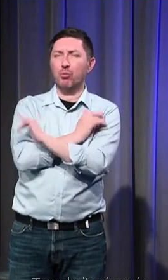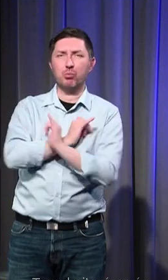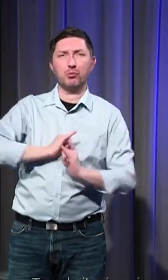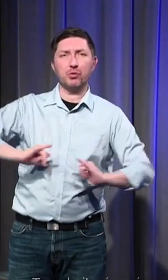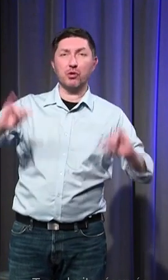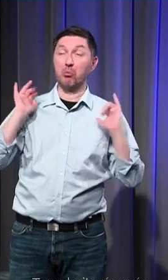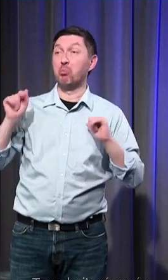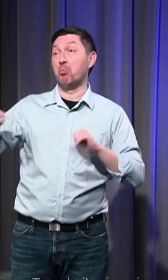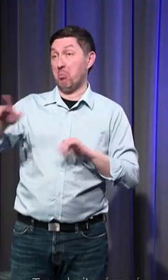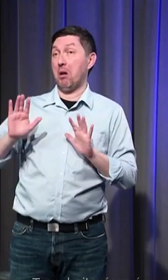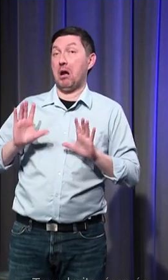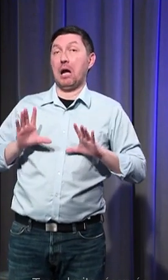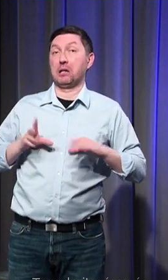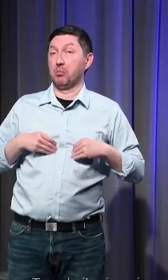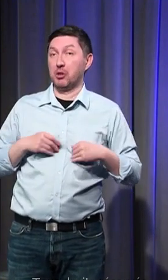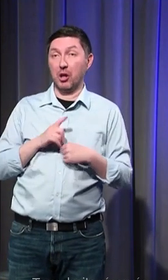acceptées et pas du tout